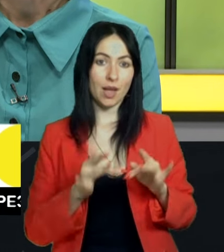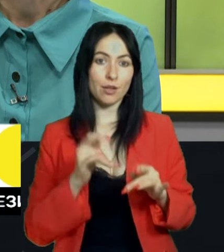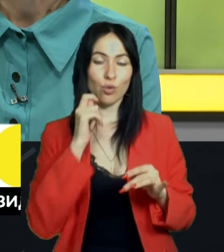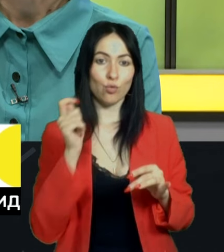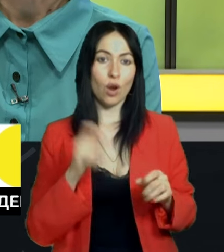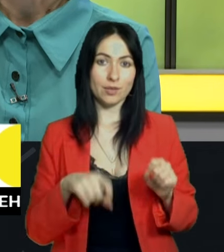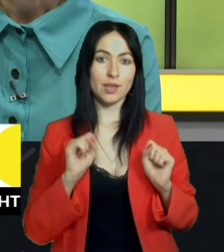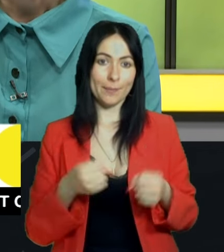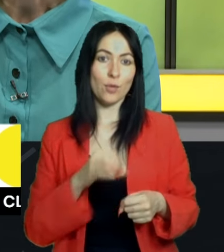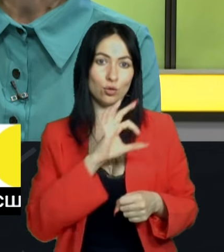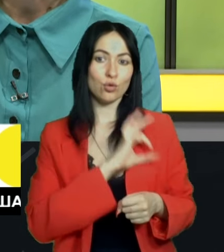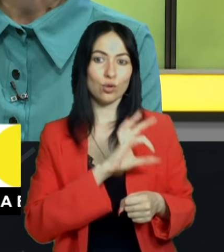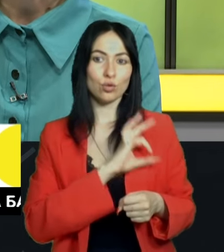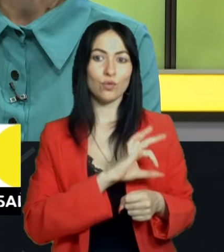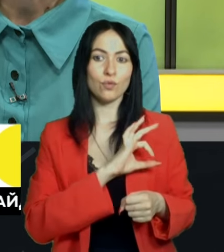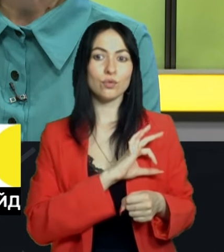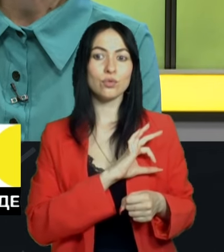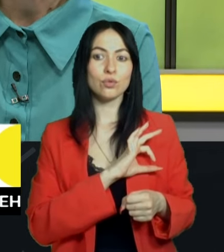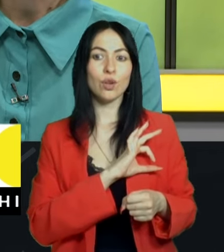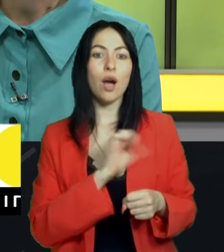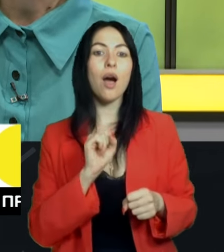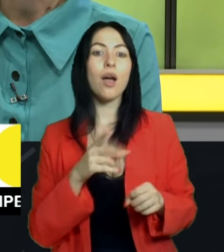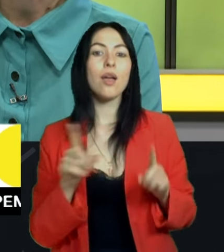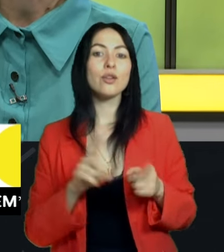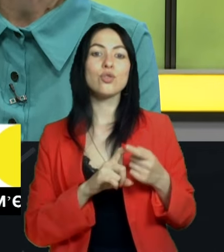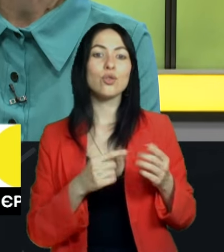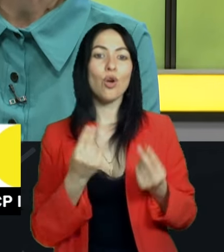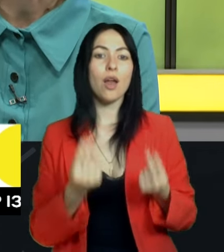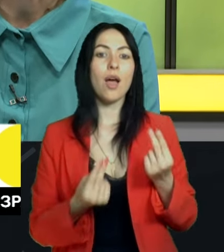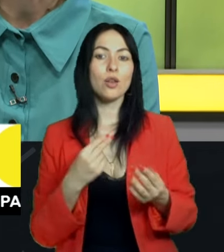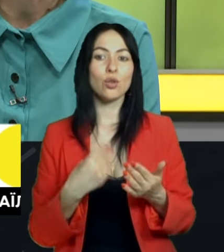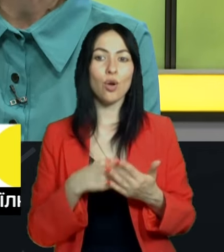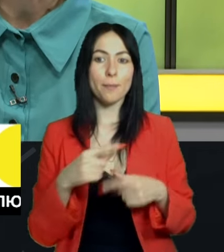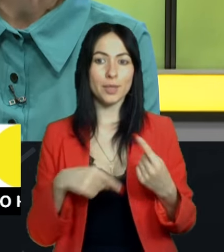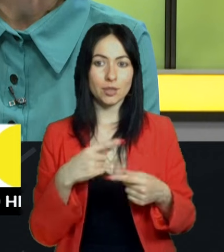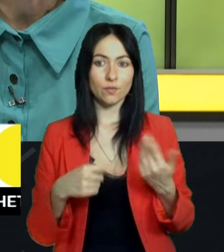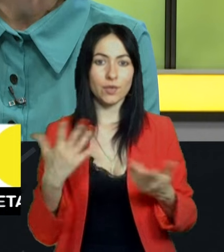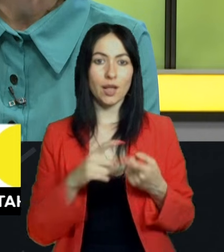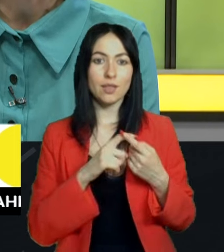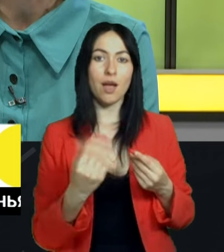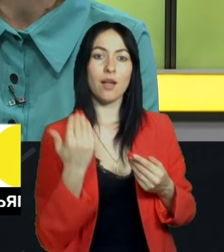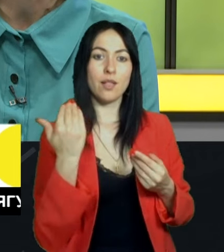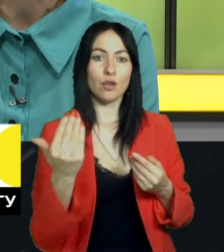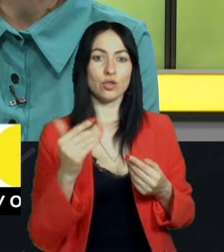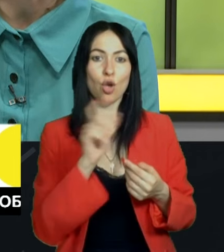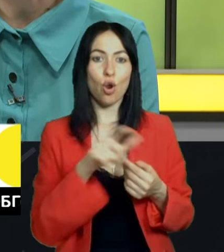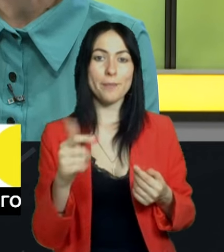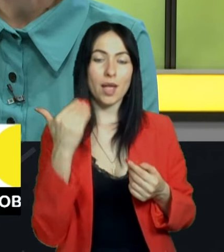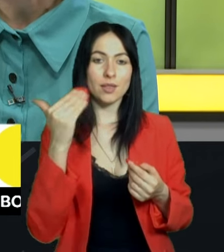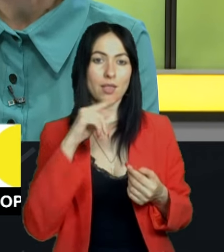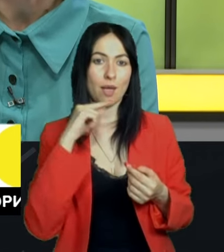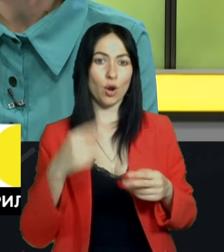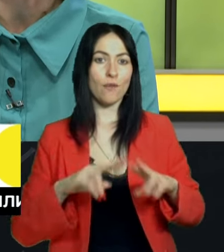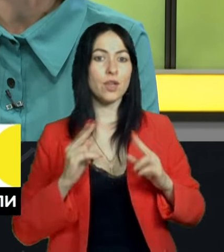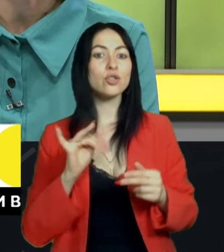користуватися. А як щодо грального бізнесу, який належить саме громадянам РФ? Чи були такі випадки